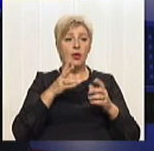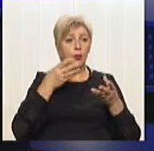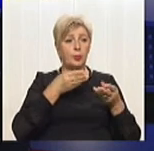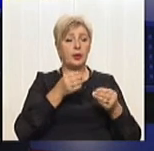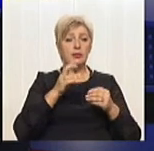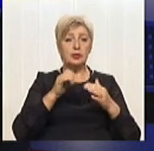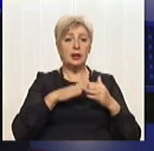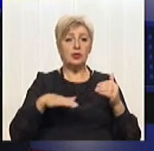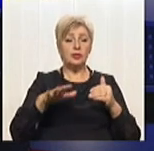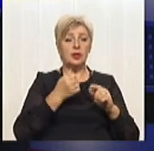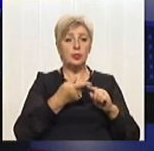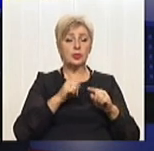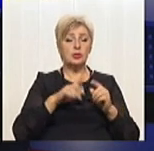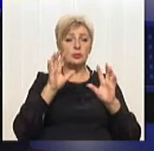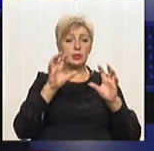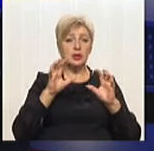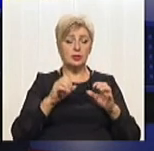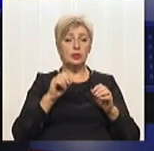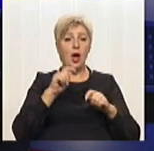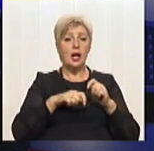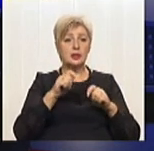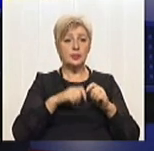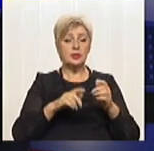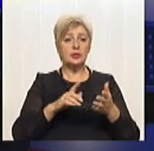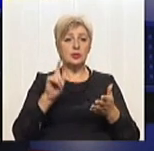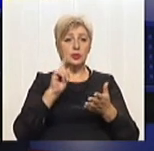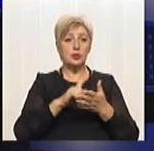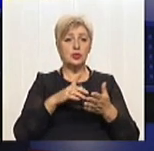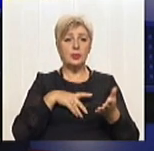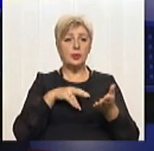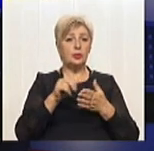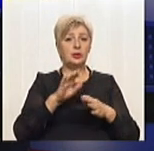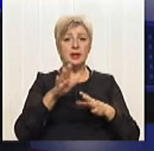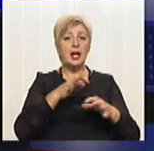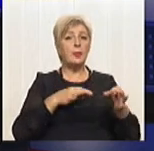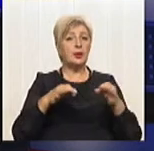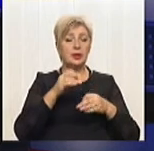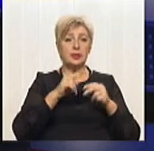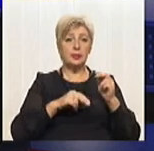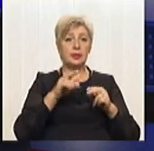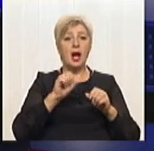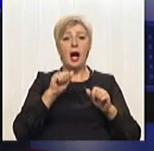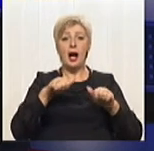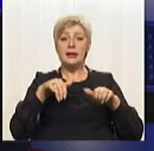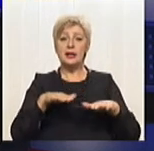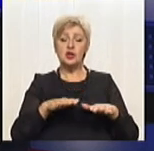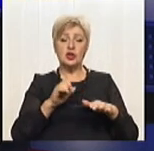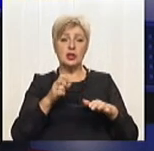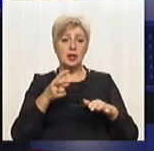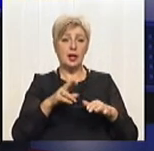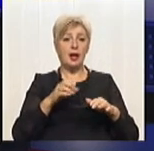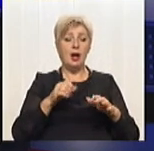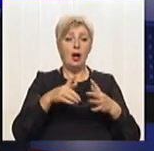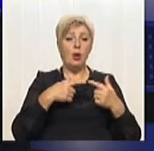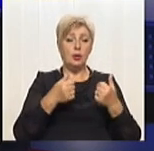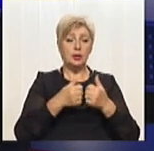По цьому закону експертизу мають проходити не проекти будівництва, а рішення, в тому числі рішення органів